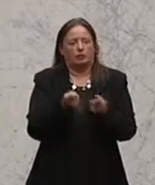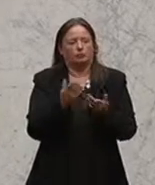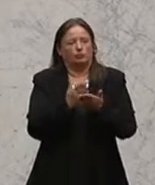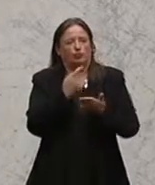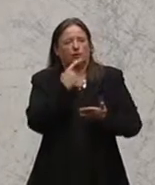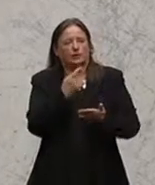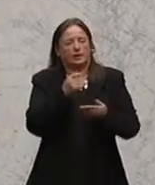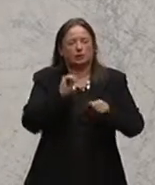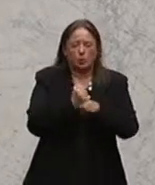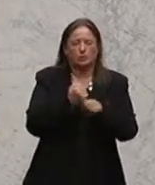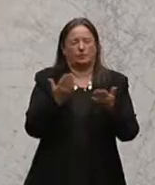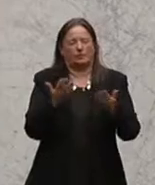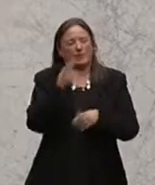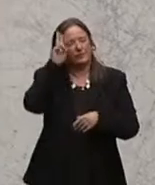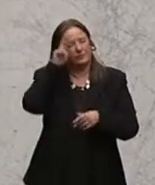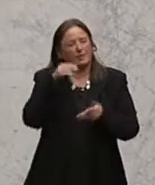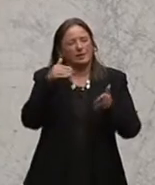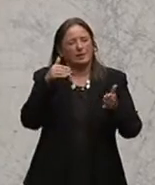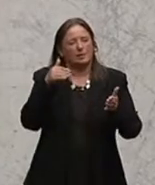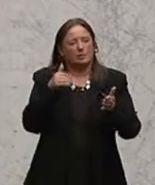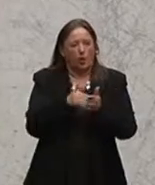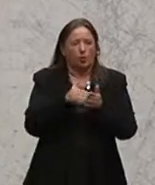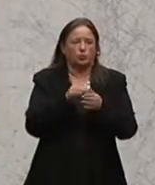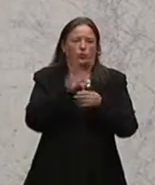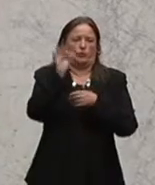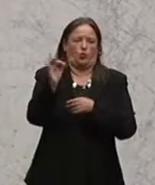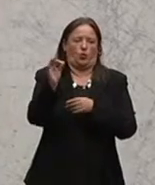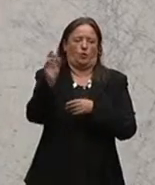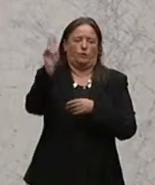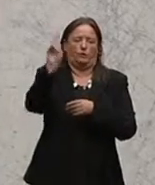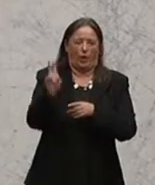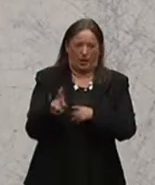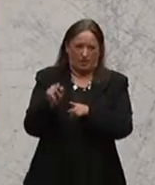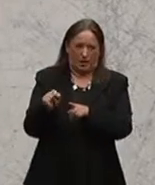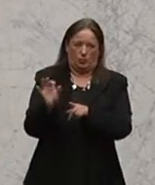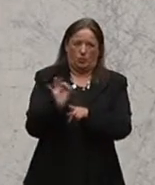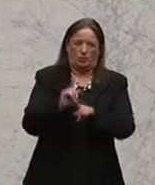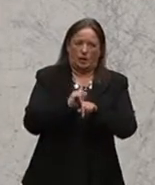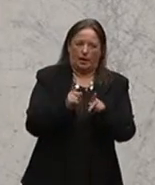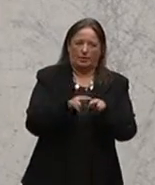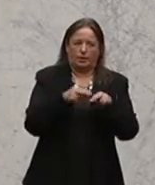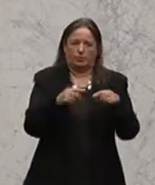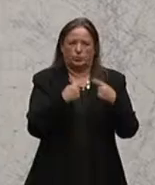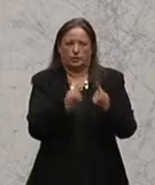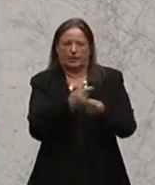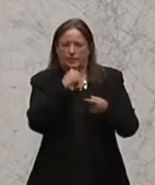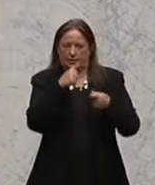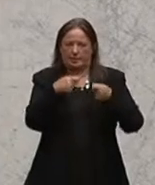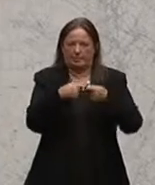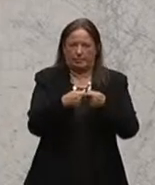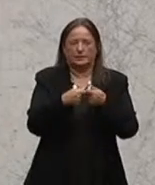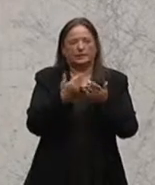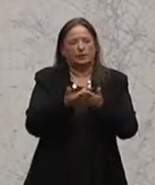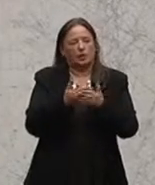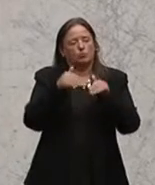Aber das, was Wien braucht, ist vielleicht für Vorarlberg oder ein anderes Land nicht genau das passende. Daher müssen